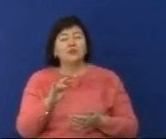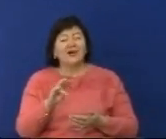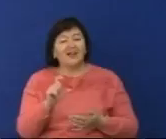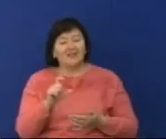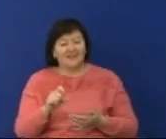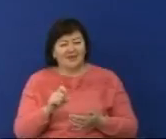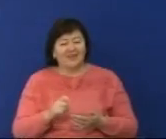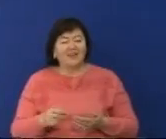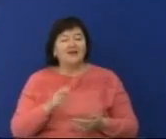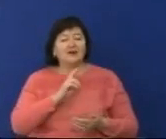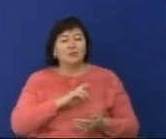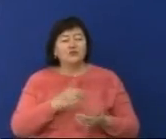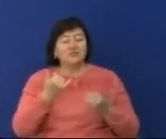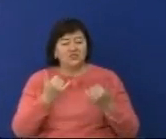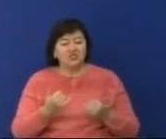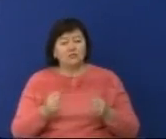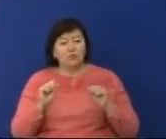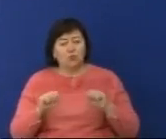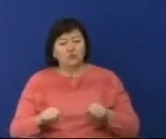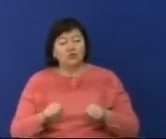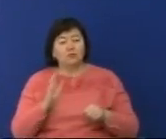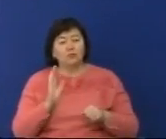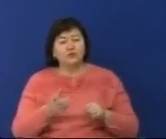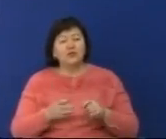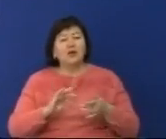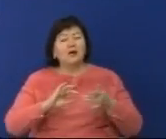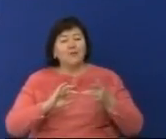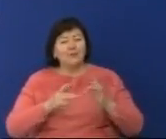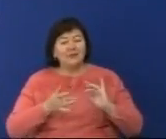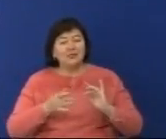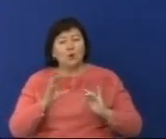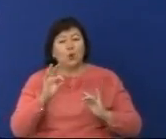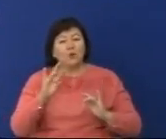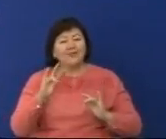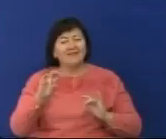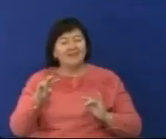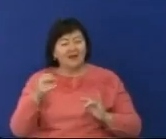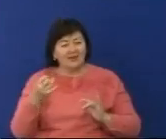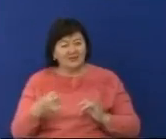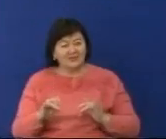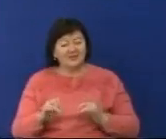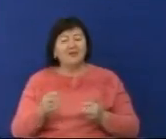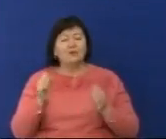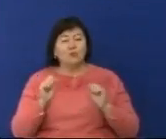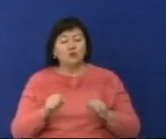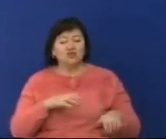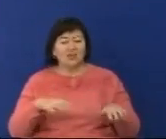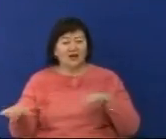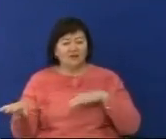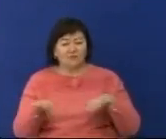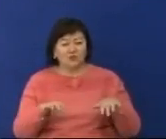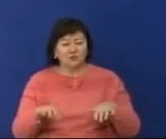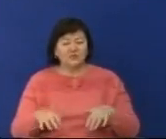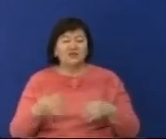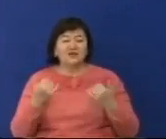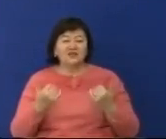энергиясы үшін төлімді онлайн режимде аударат. Аталған жаңашылдықтар серіктестік байдасына төлімдерді қабылдау бойынша қызмет